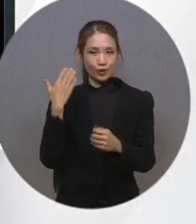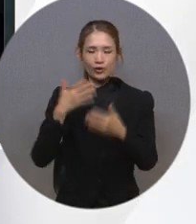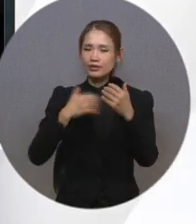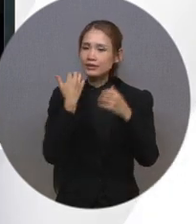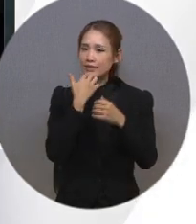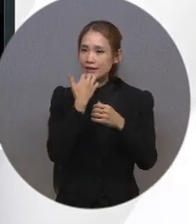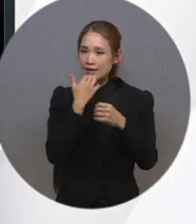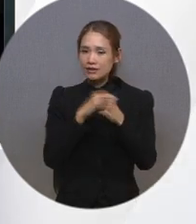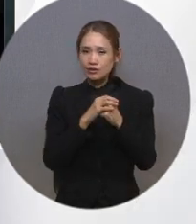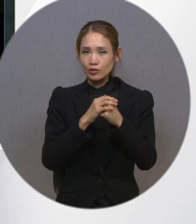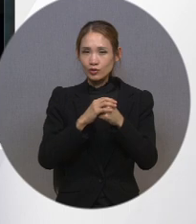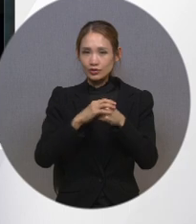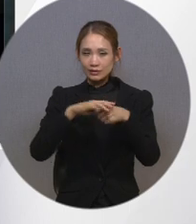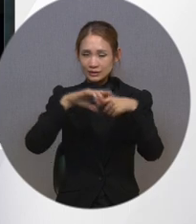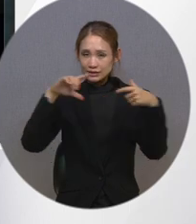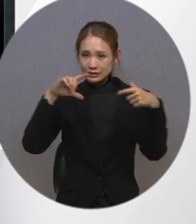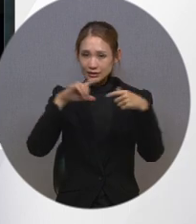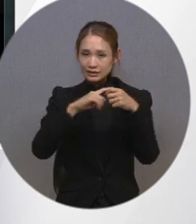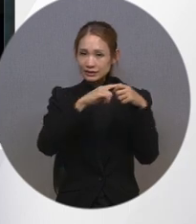글자 크기 조정